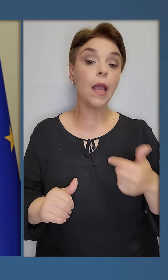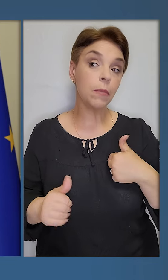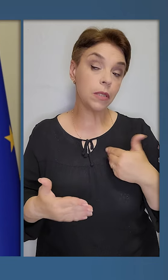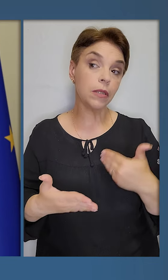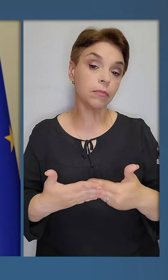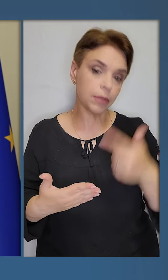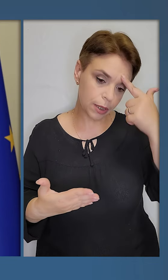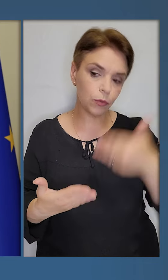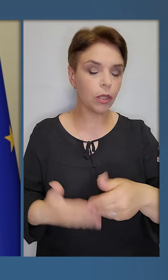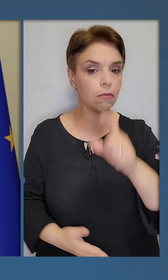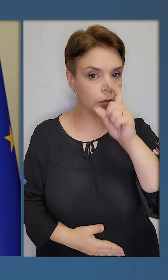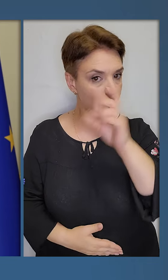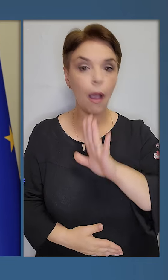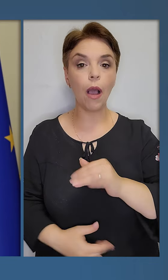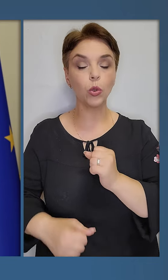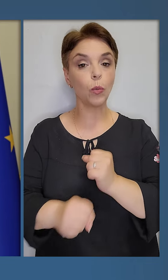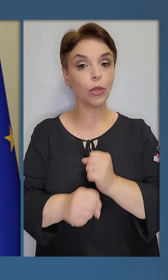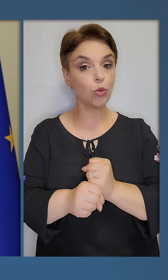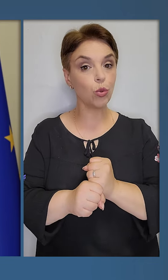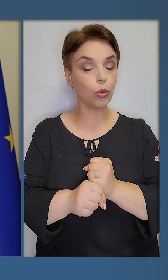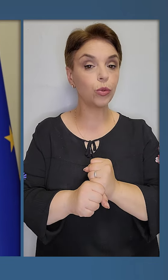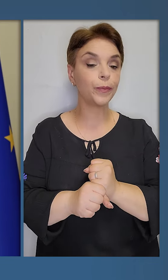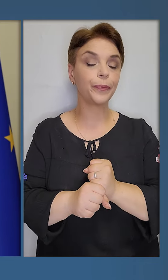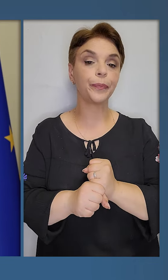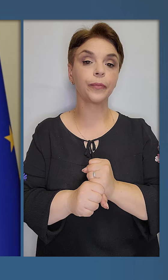Мені здається, що вони непогано працюють.